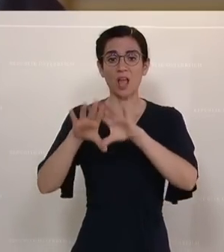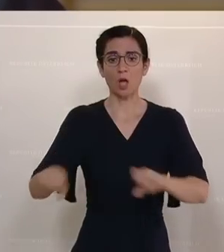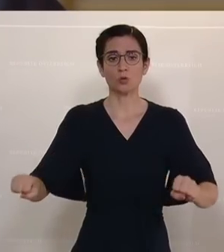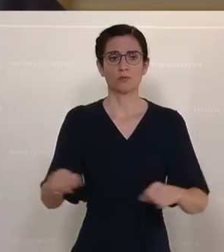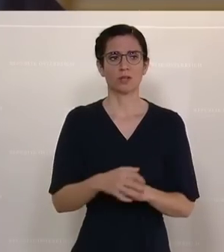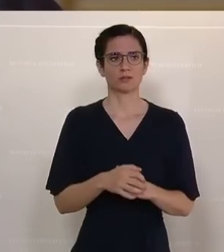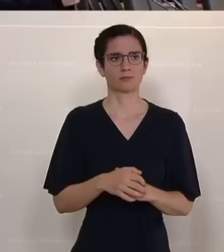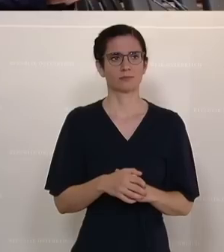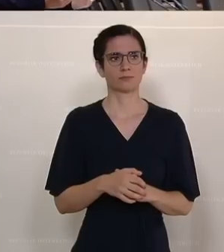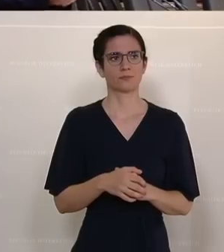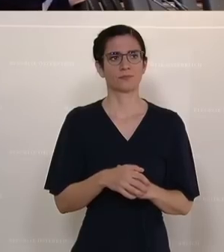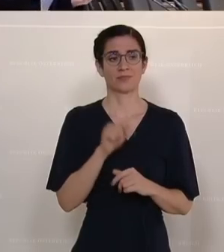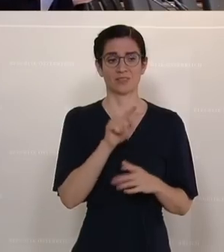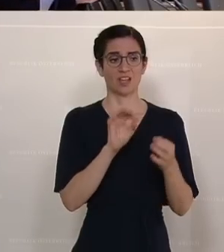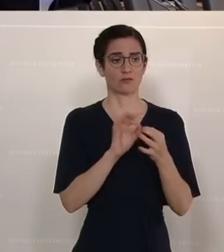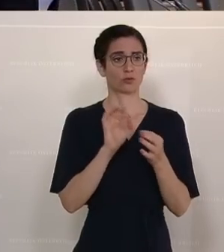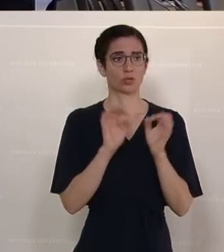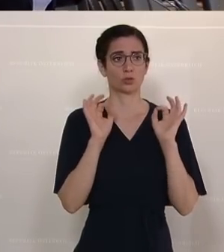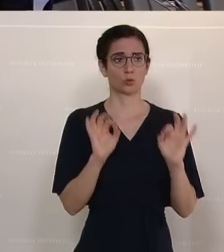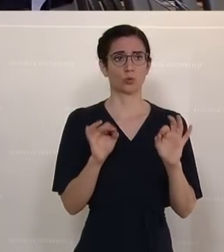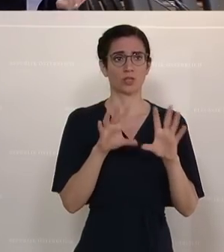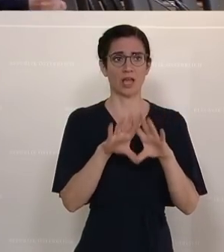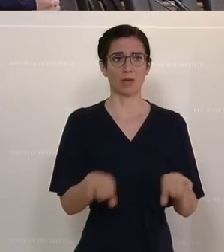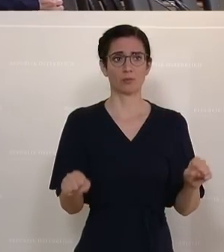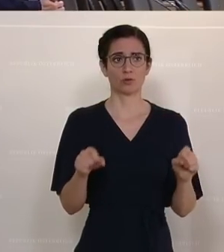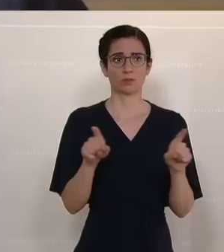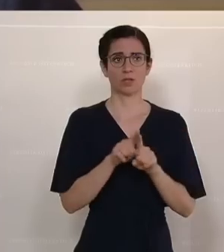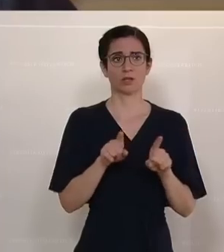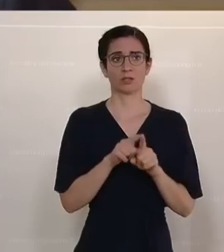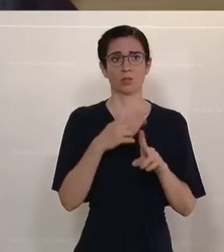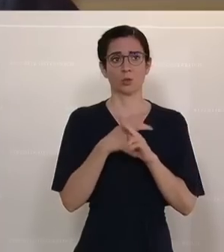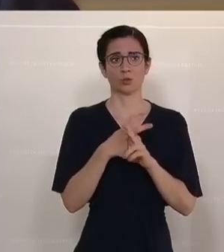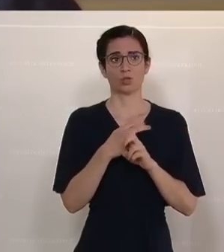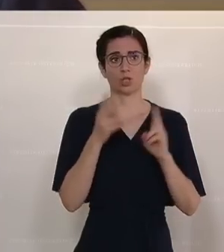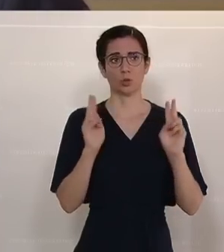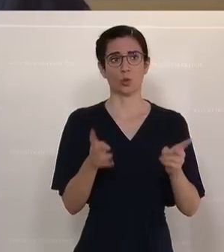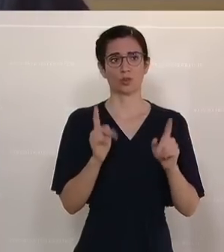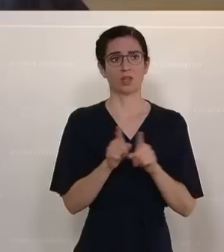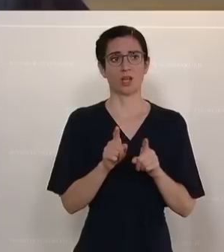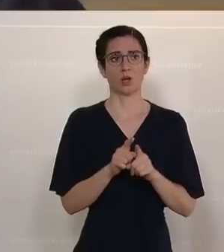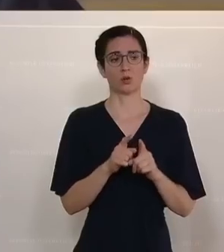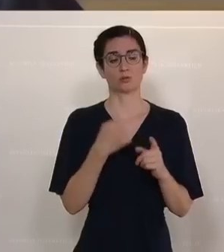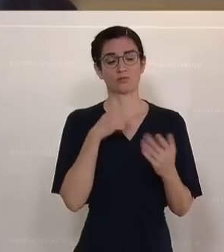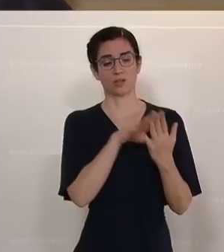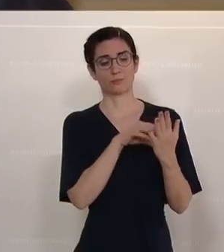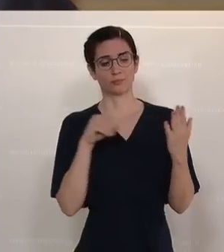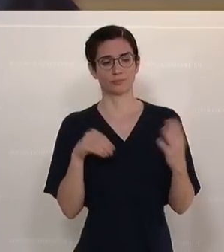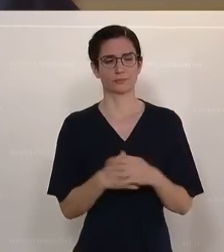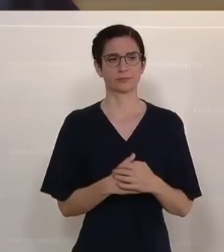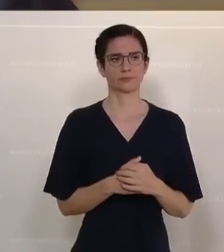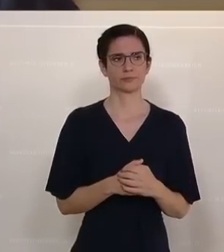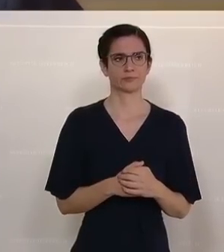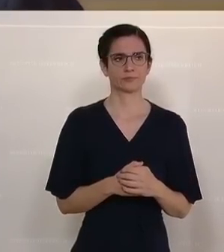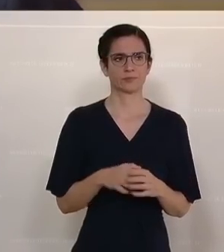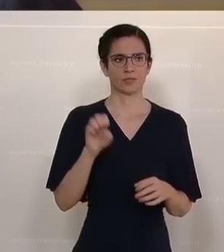in der EU. Aber da funktioniert das. Die haben diese Abkommen, da könnte man auch, glaube ich, so wie man sich überhaupt so manches abschauen könnte. Und